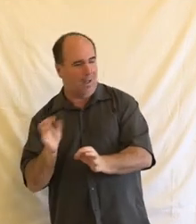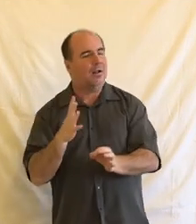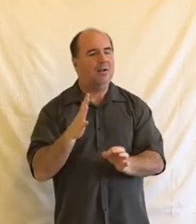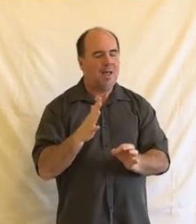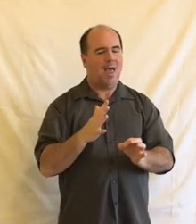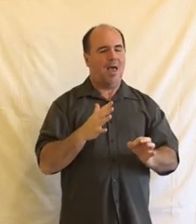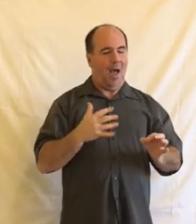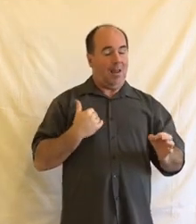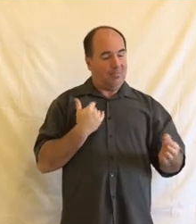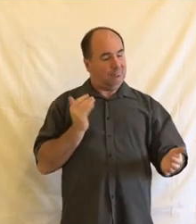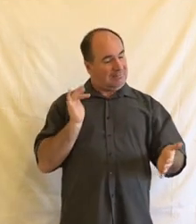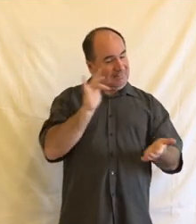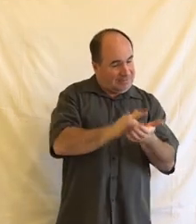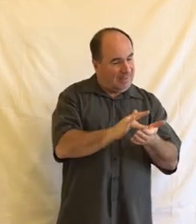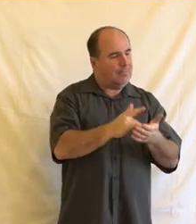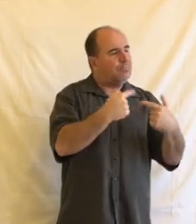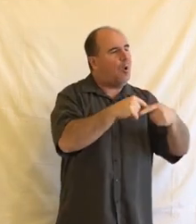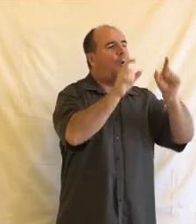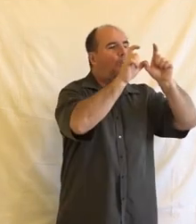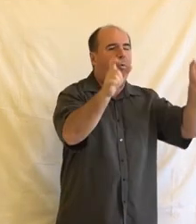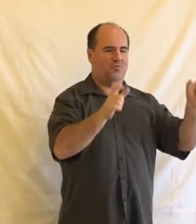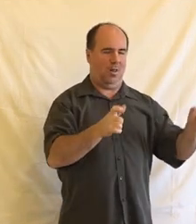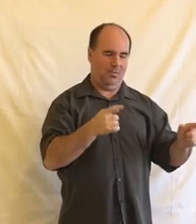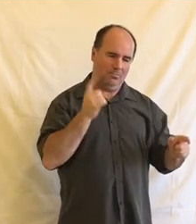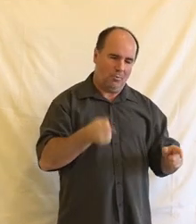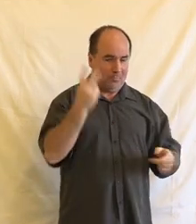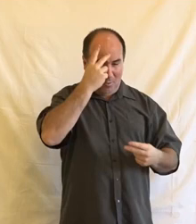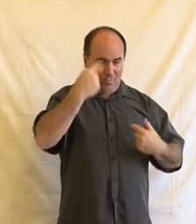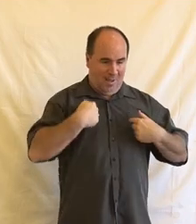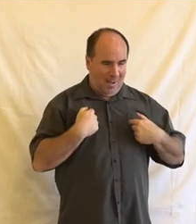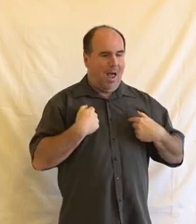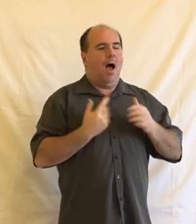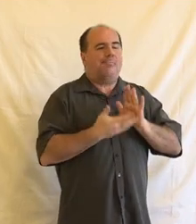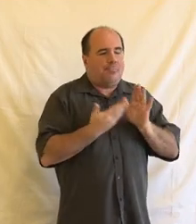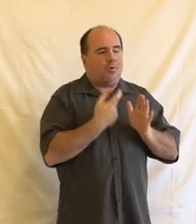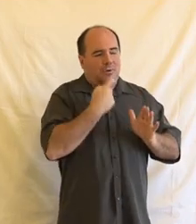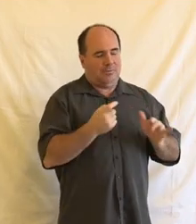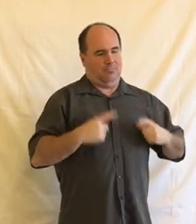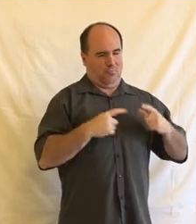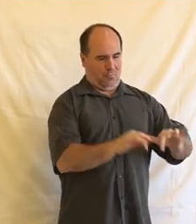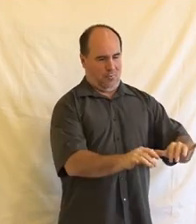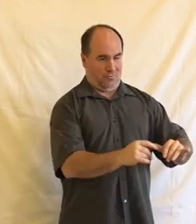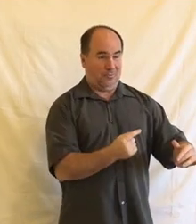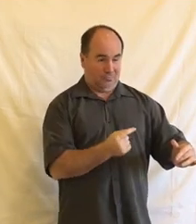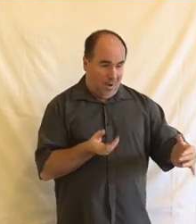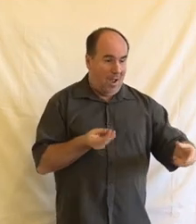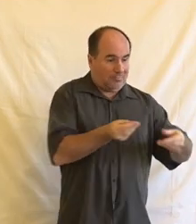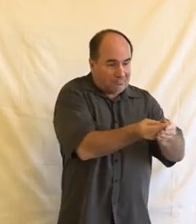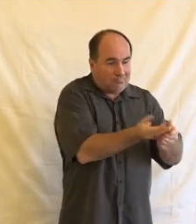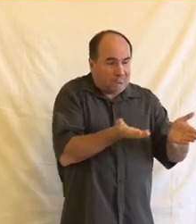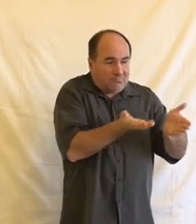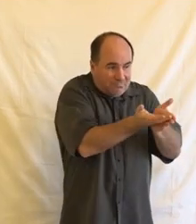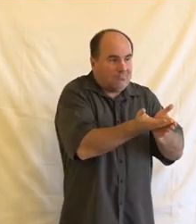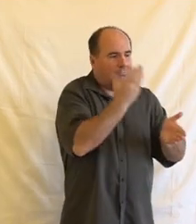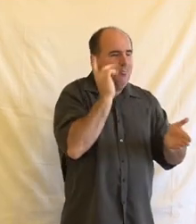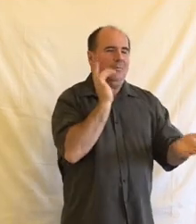zejména pokud nerozumíme úplně tomu, jak funguje, tak právě můžeme dojít zrovna třeba tady k tomu diskriminačnímu výsledku nebo výsledku, který nemusí být jenom